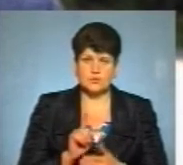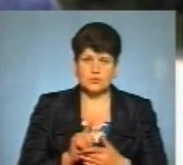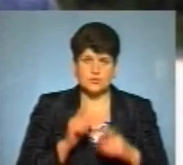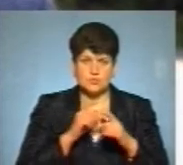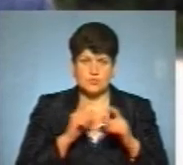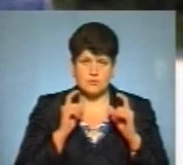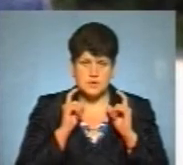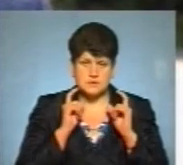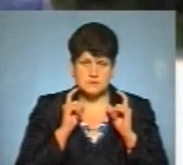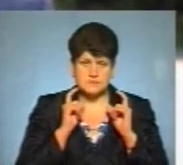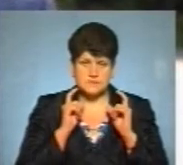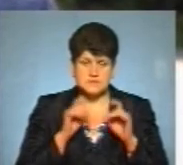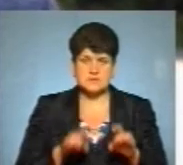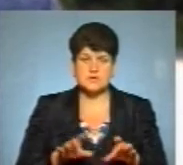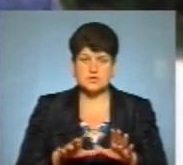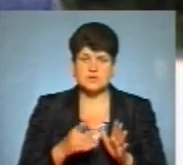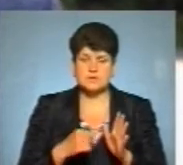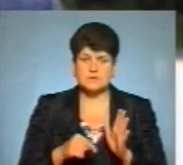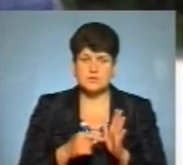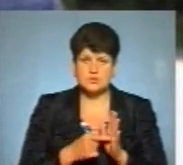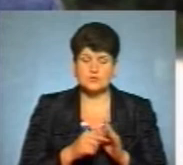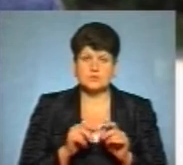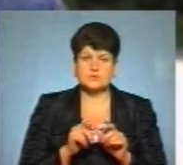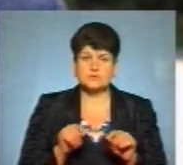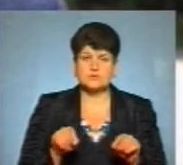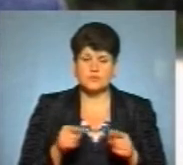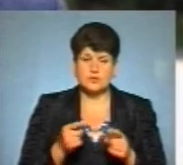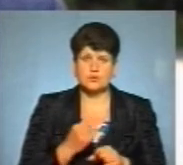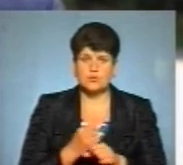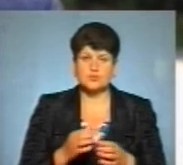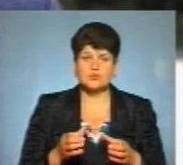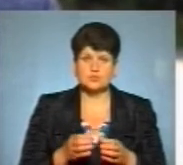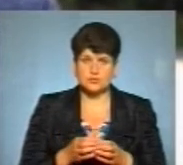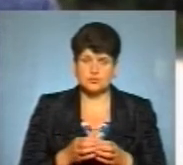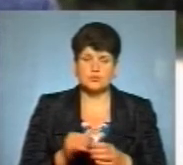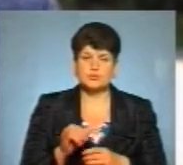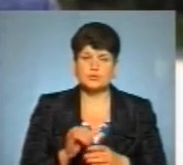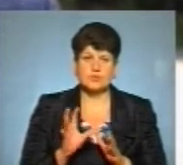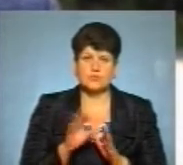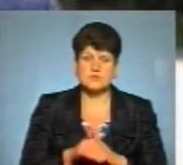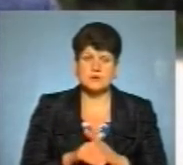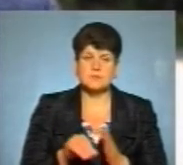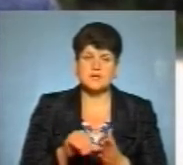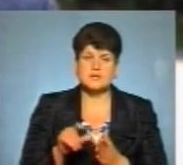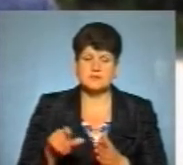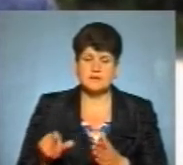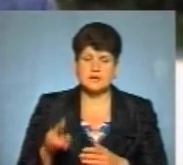у масці. За рішенням міського оперативного штабу створили робочу групу, куди увійшли представники